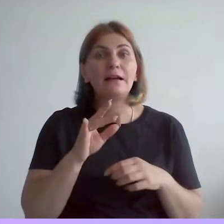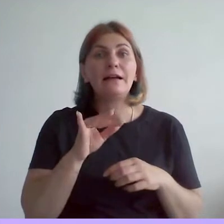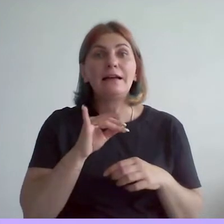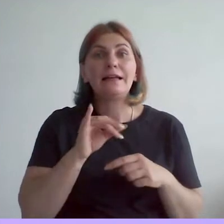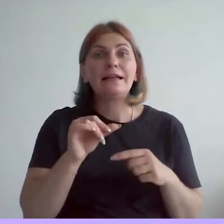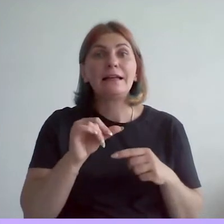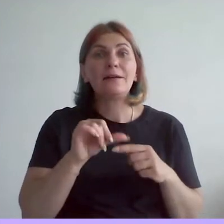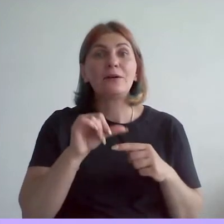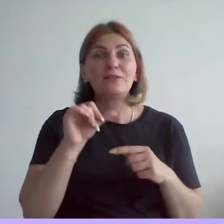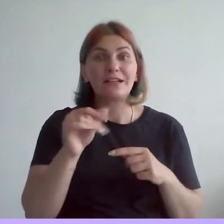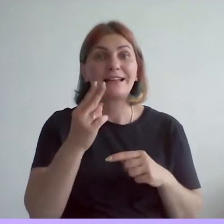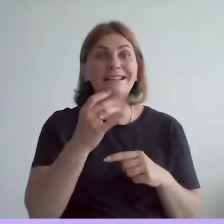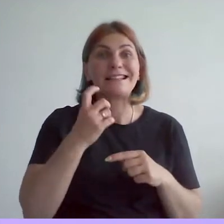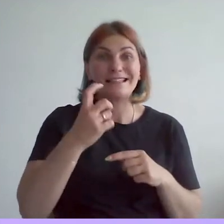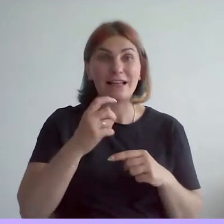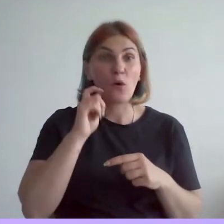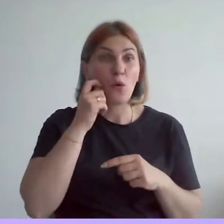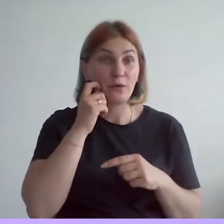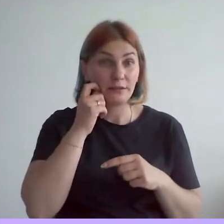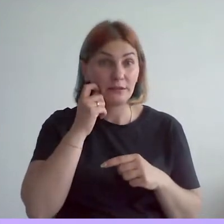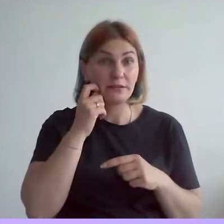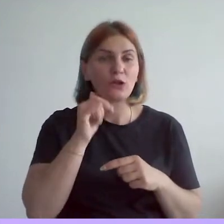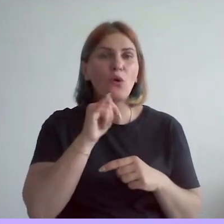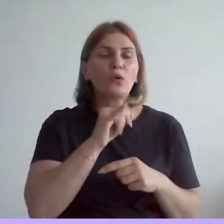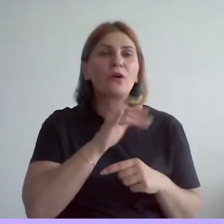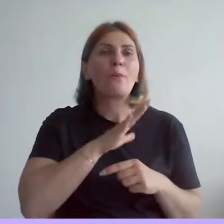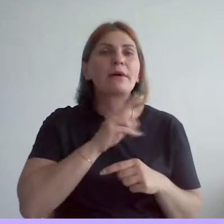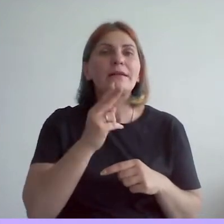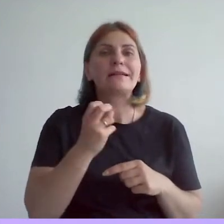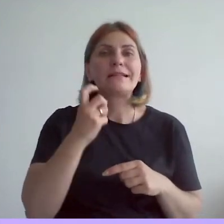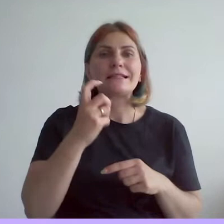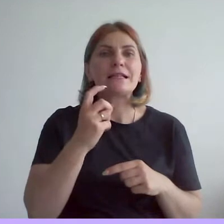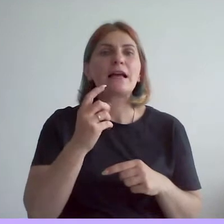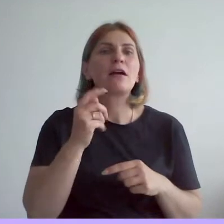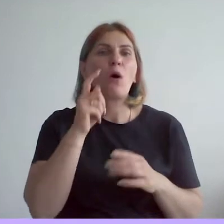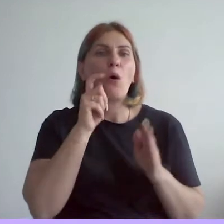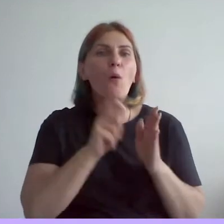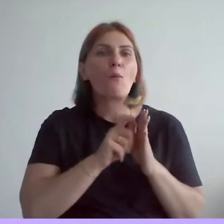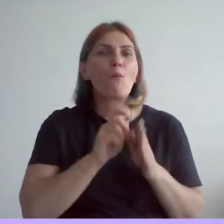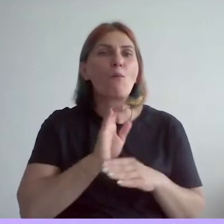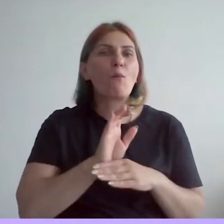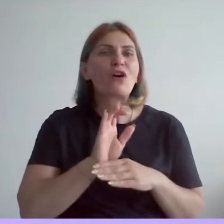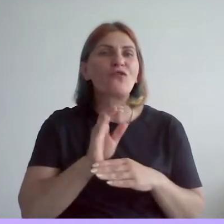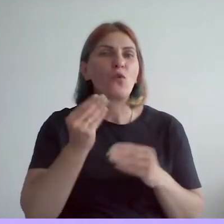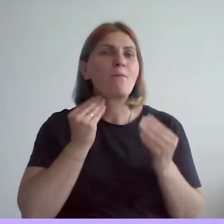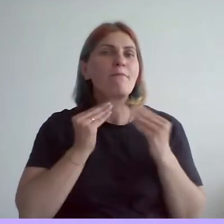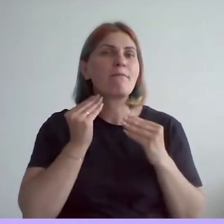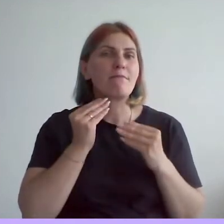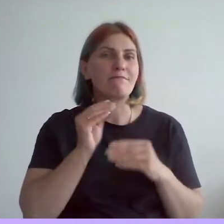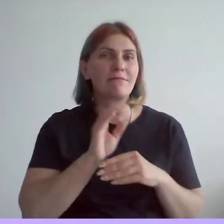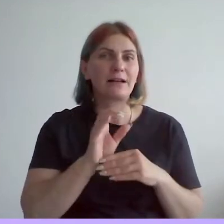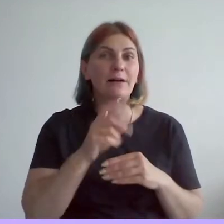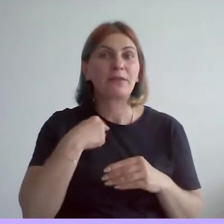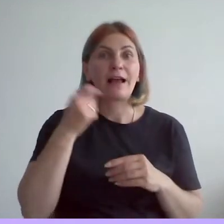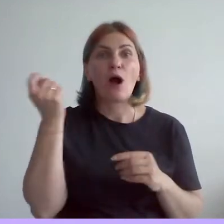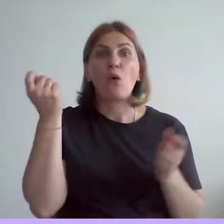цехов кондитерских, были цеха парфюмерные. На самом деле, я об этом узнала буквально